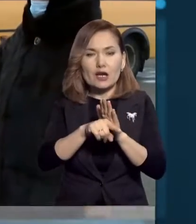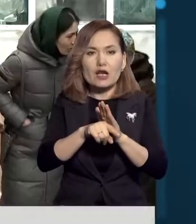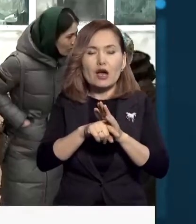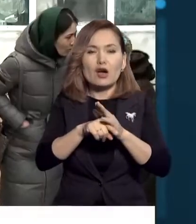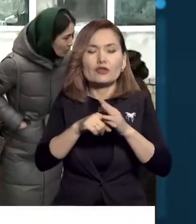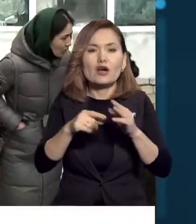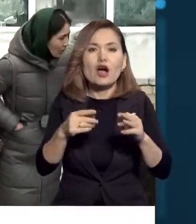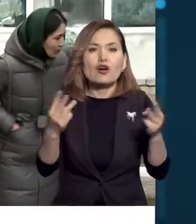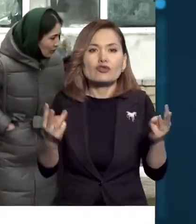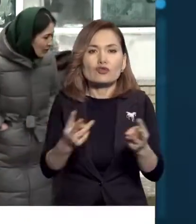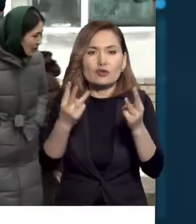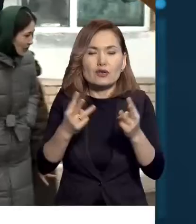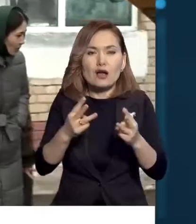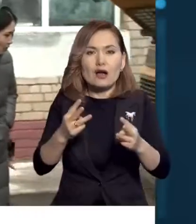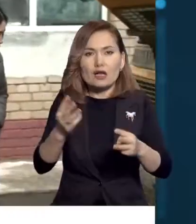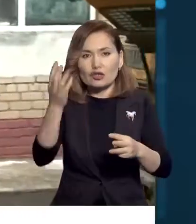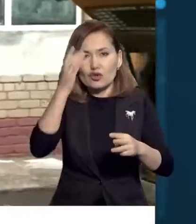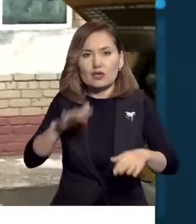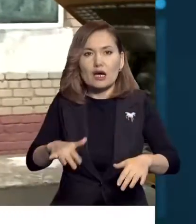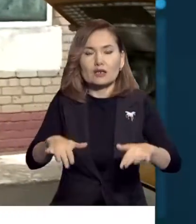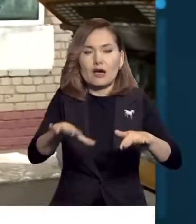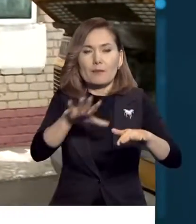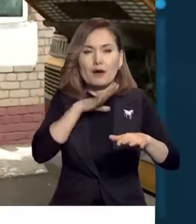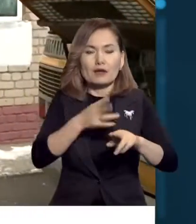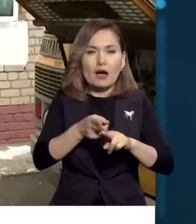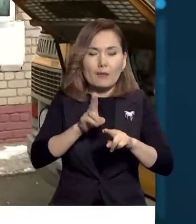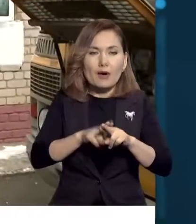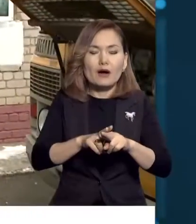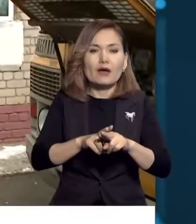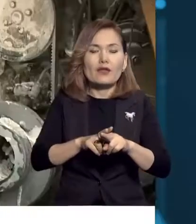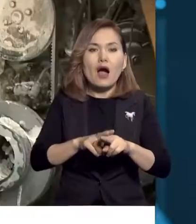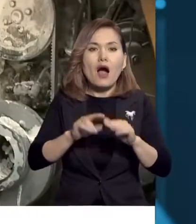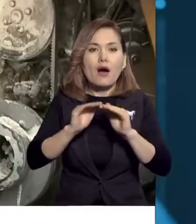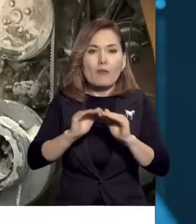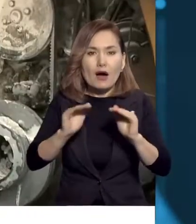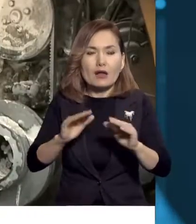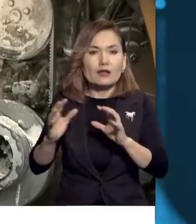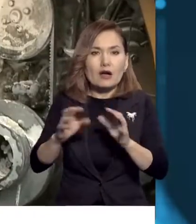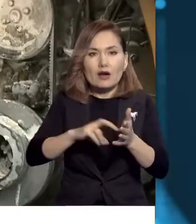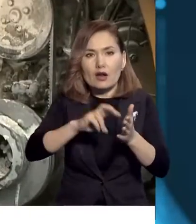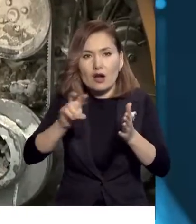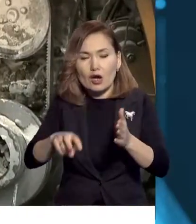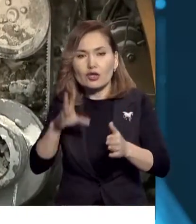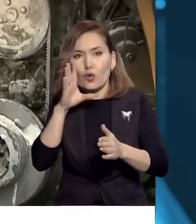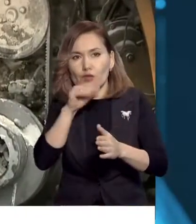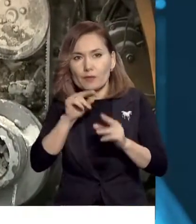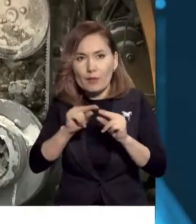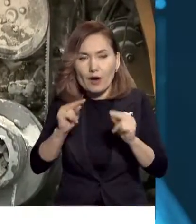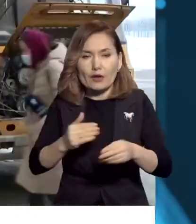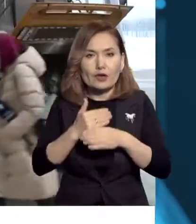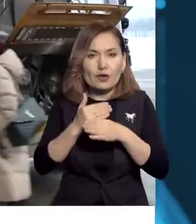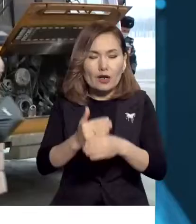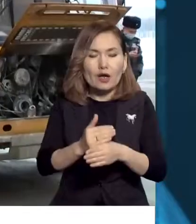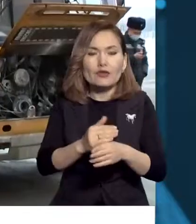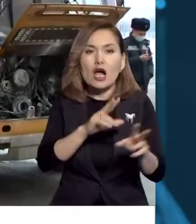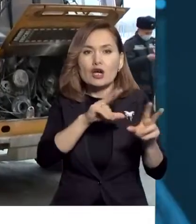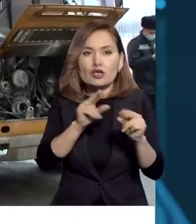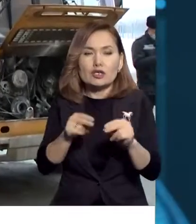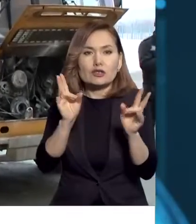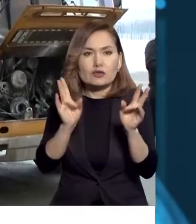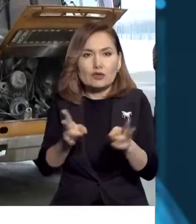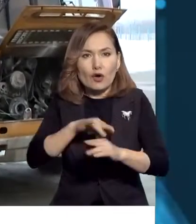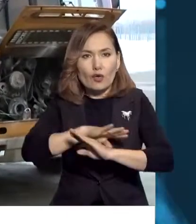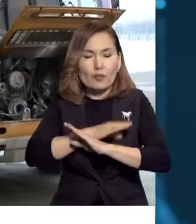Ешқан мектеп алдына келіп тоқтыған бойда сол жерде болған мұғалімдермен атаналар балаларды тез арада түрі болған ешкіміз артап шеткен жоқ.